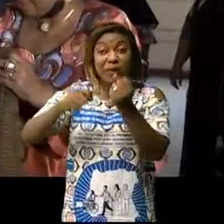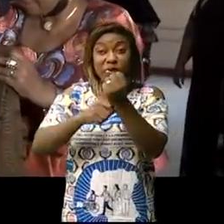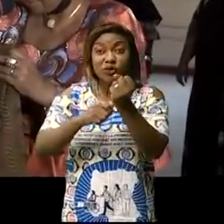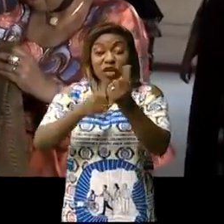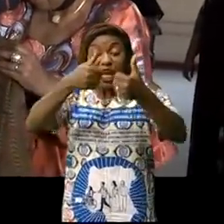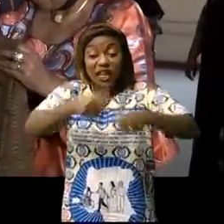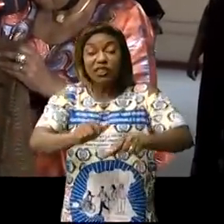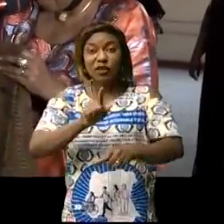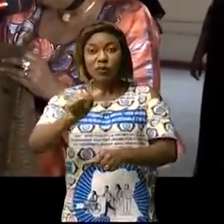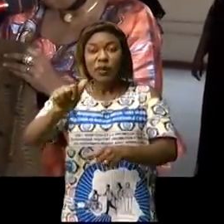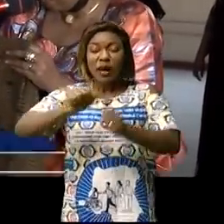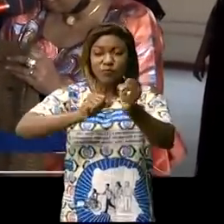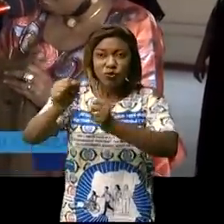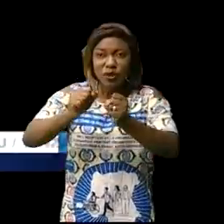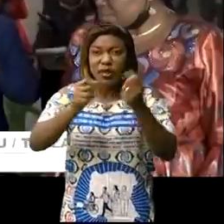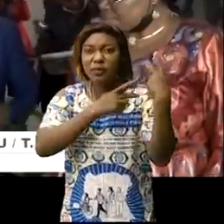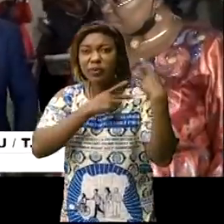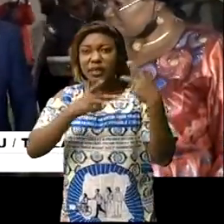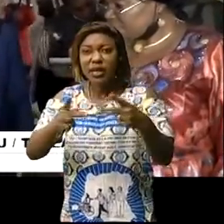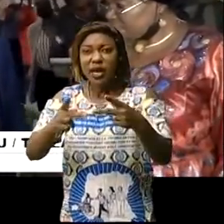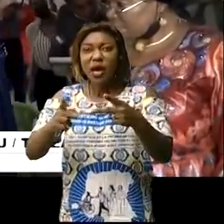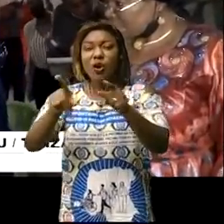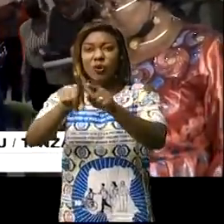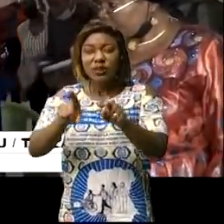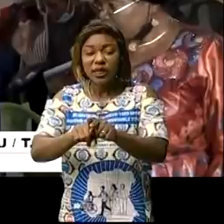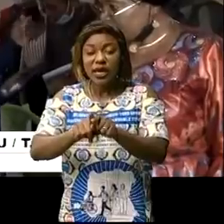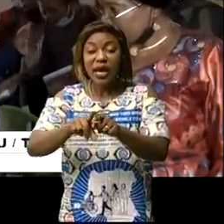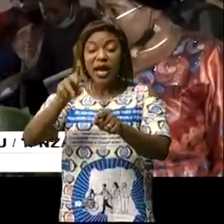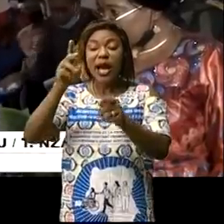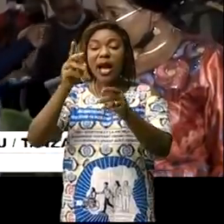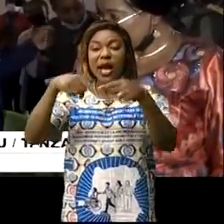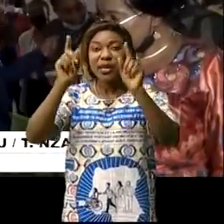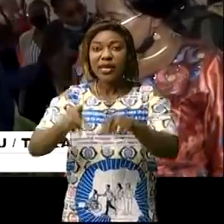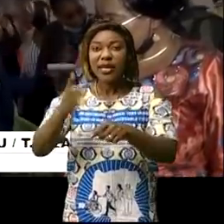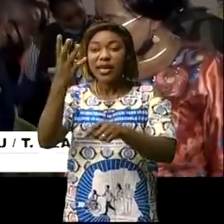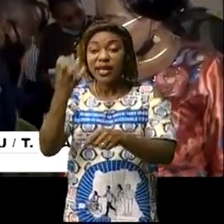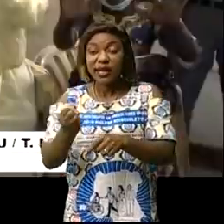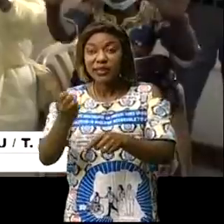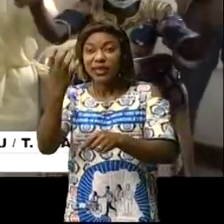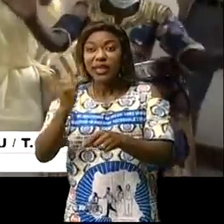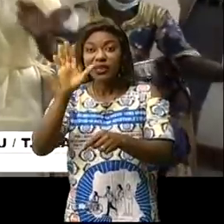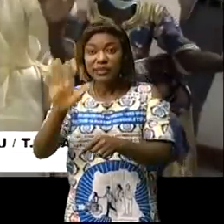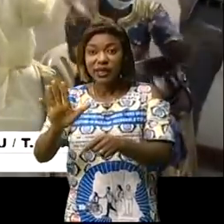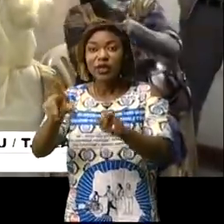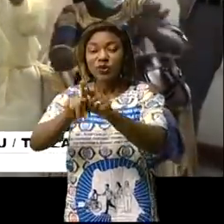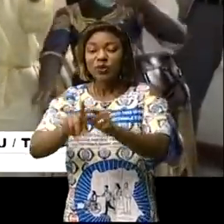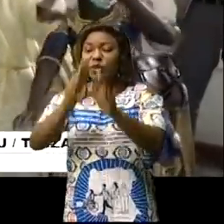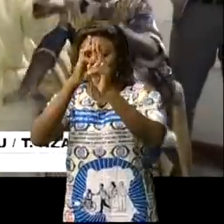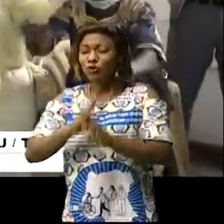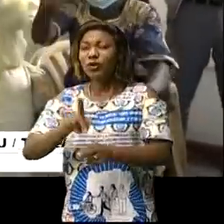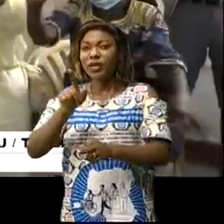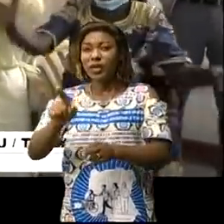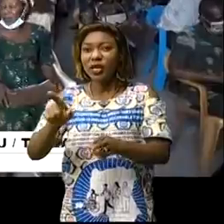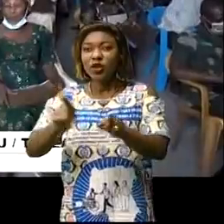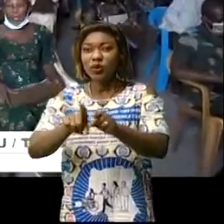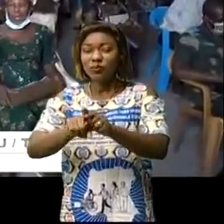belge ayant combattu pendant la seconde guerre mondiale vers les années 40-45 a été honoré en sa qualité de